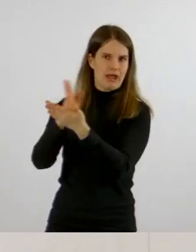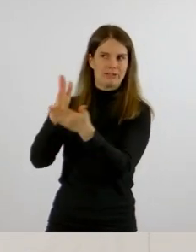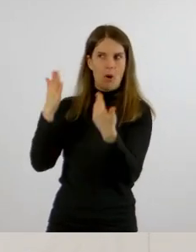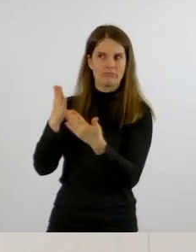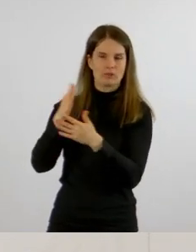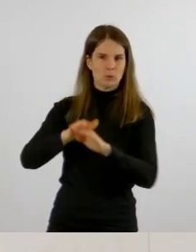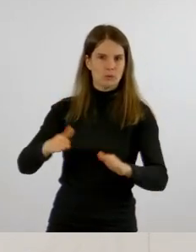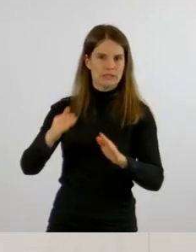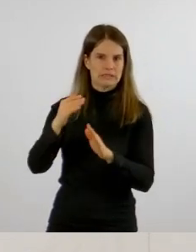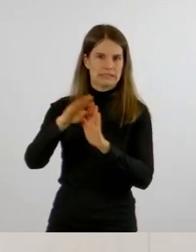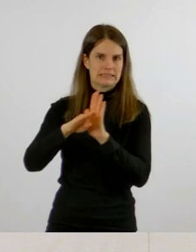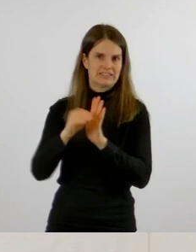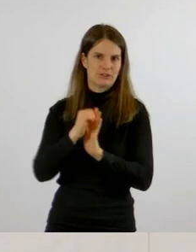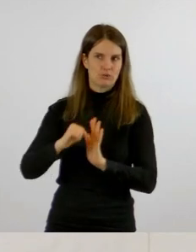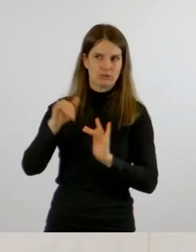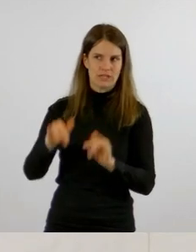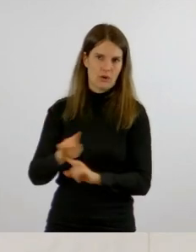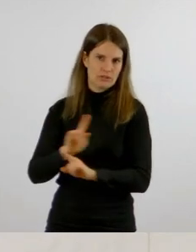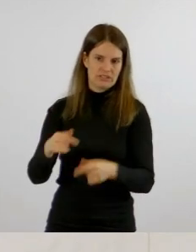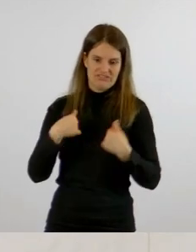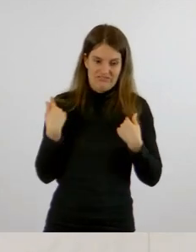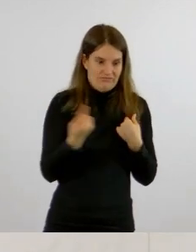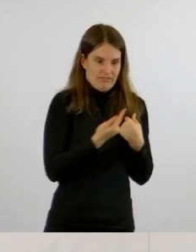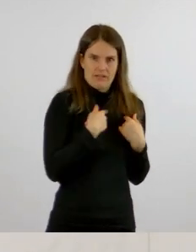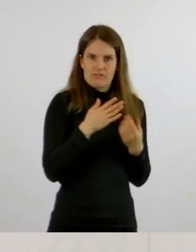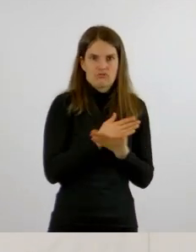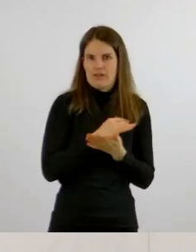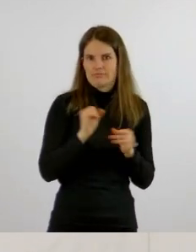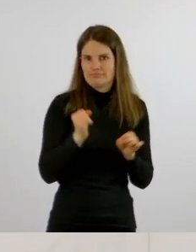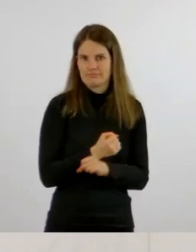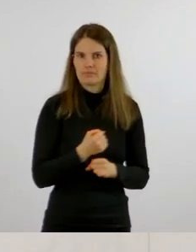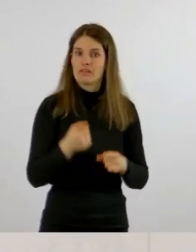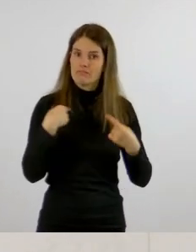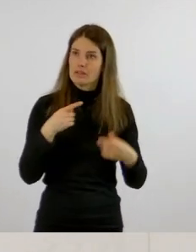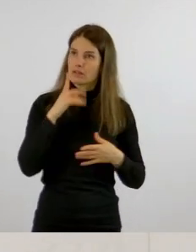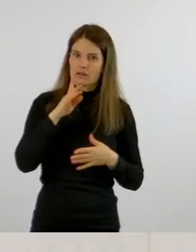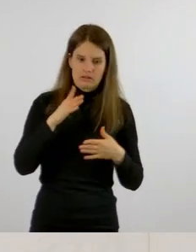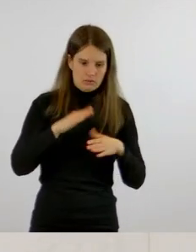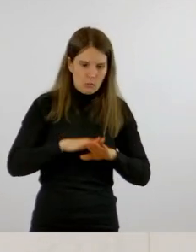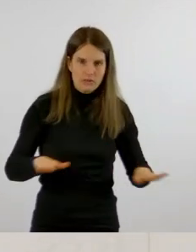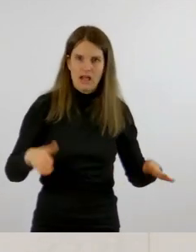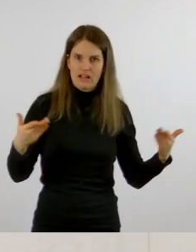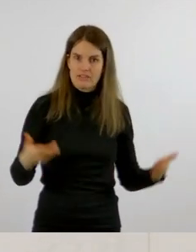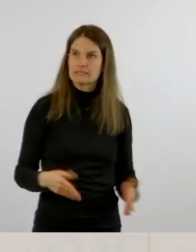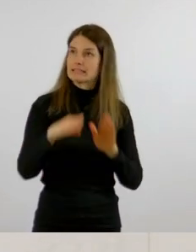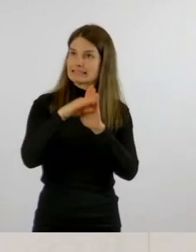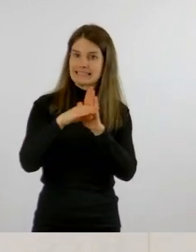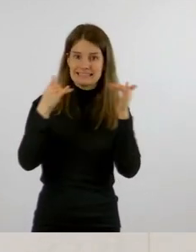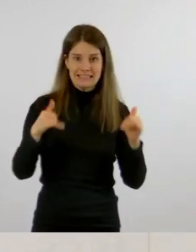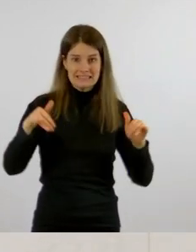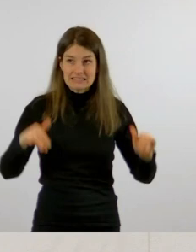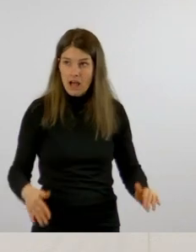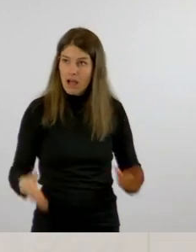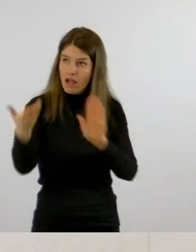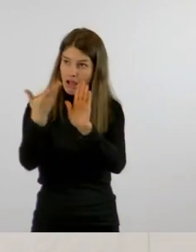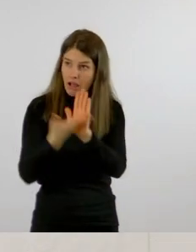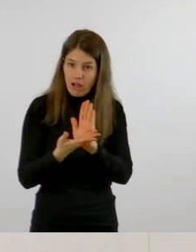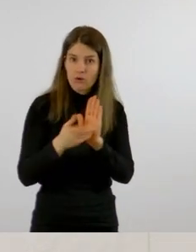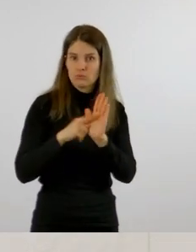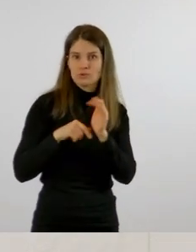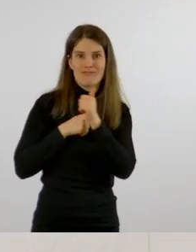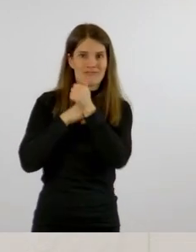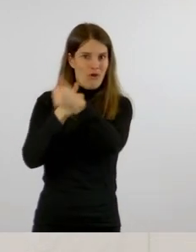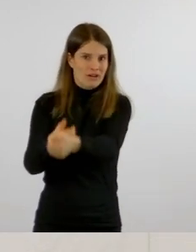natürlich, Gesetze sind anzuwenden und der Ermessenstatbestand, hier besteht,